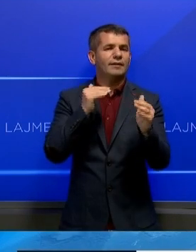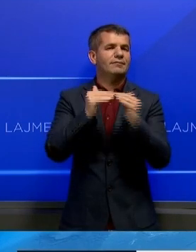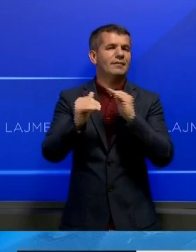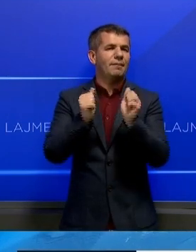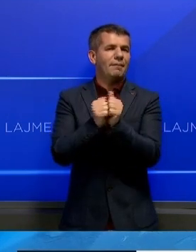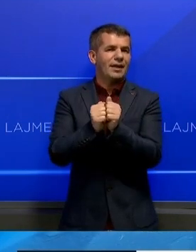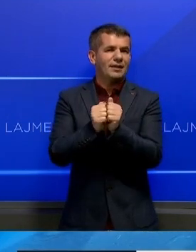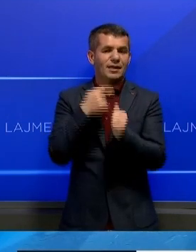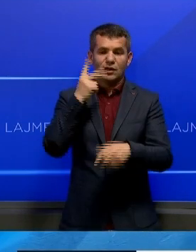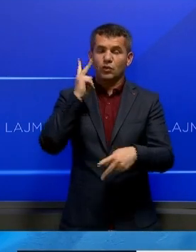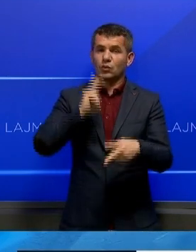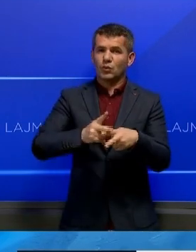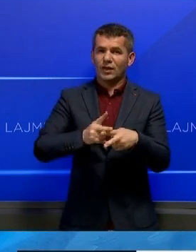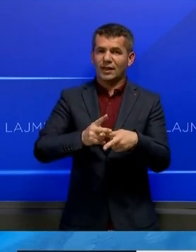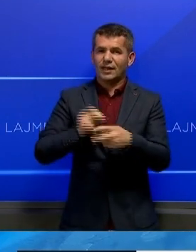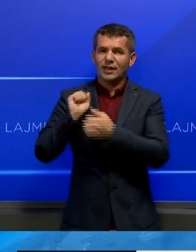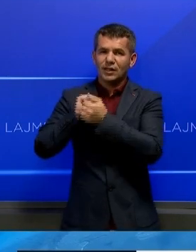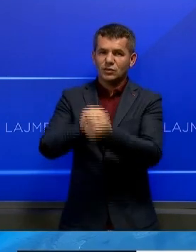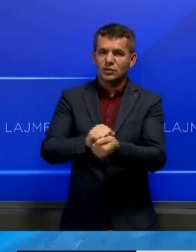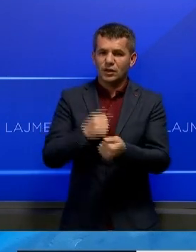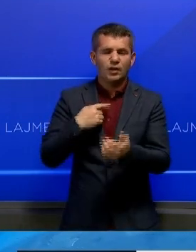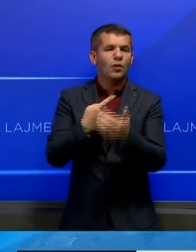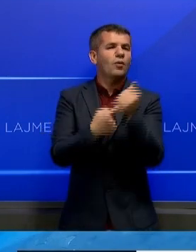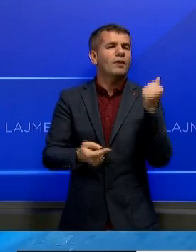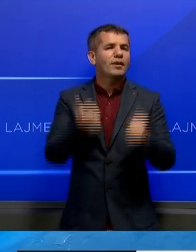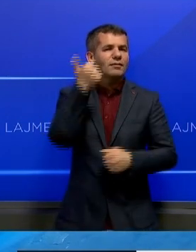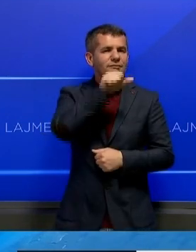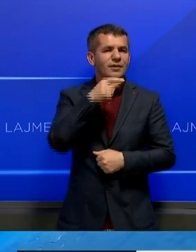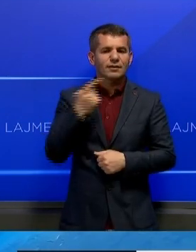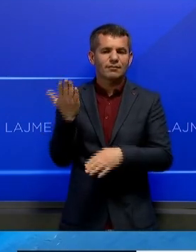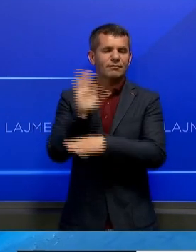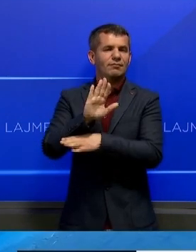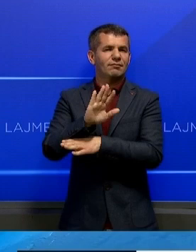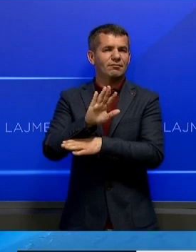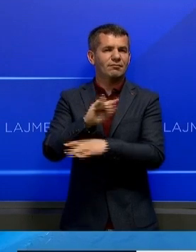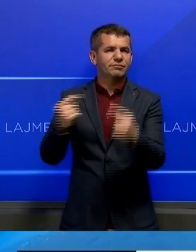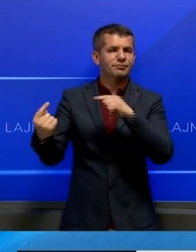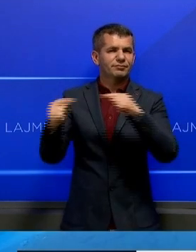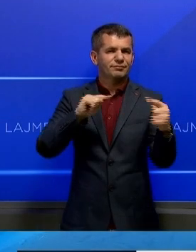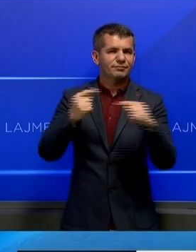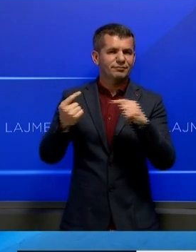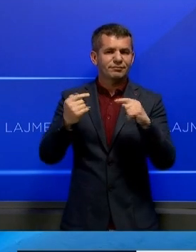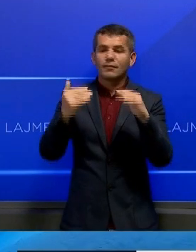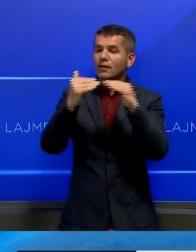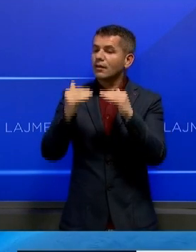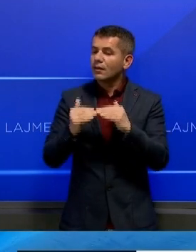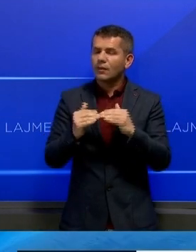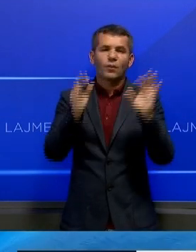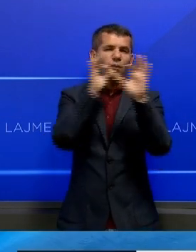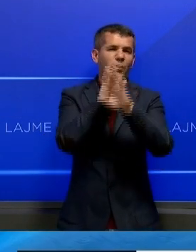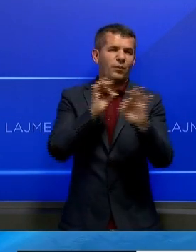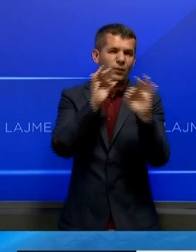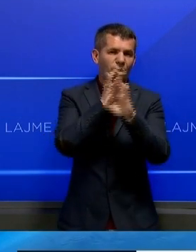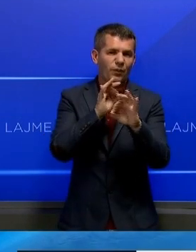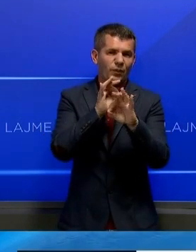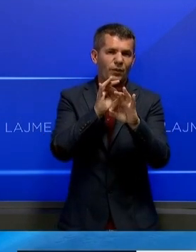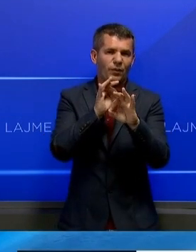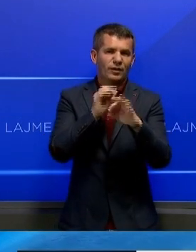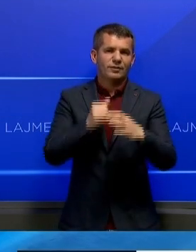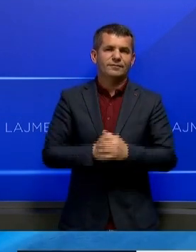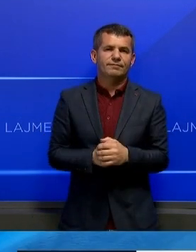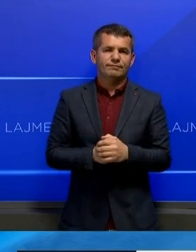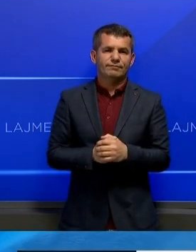Dhyherë në histori në i kemi humbëra dhe umpikrish sepse udhëhet si dati i brezi nuk ishi në gjendje të ullishin me njeri tjetrin dhe të bënin